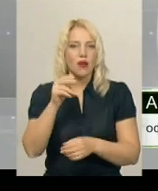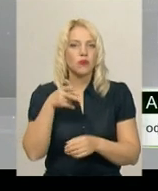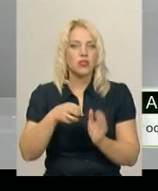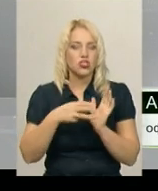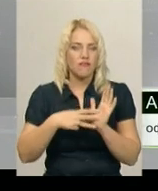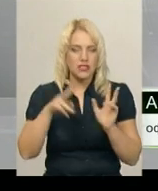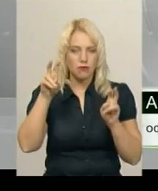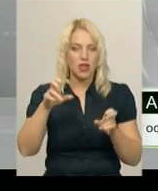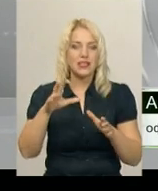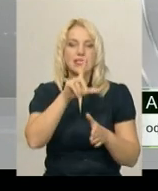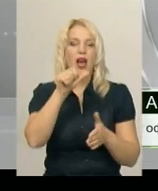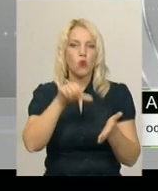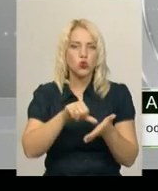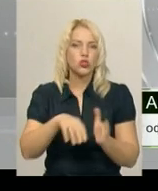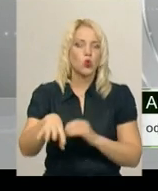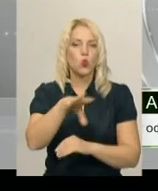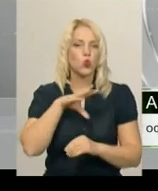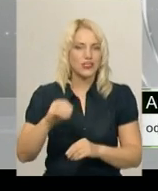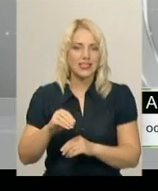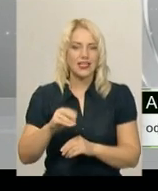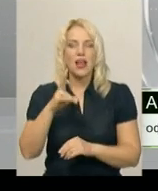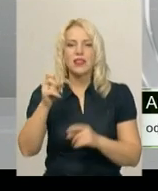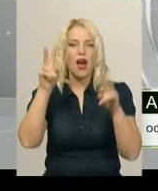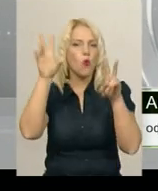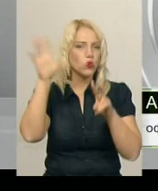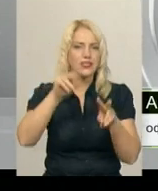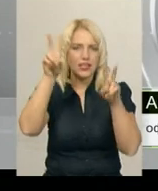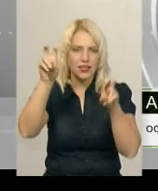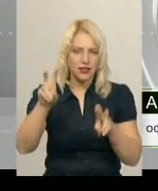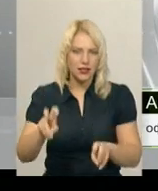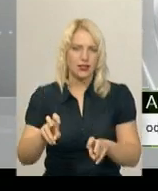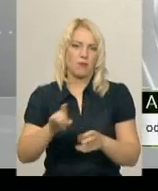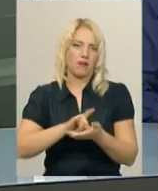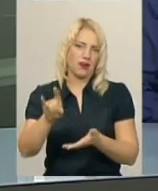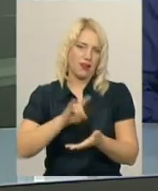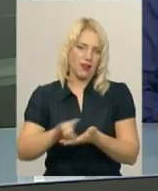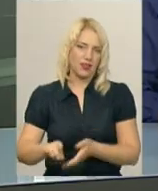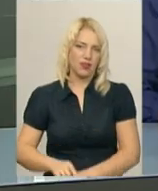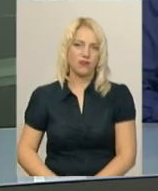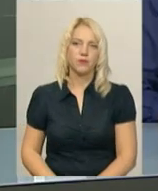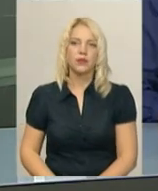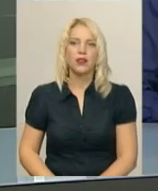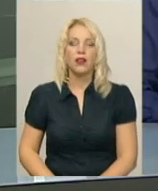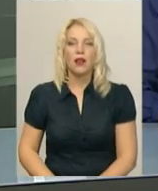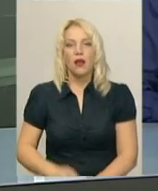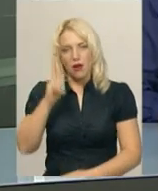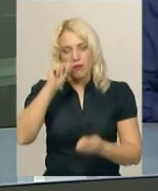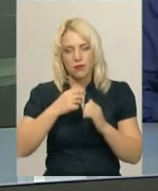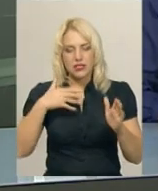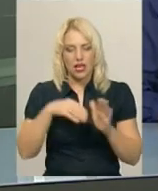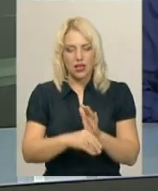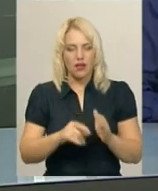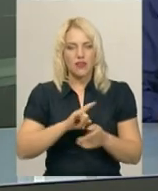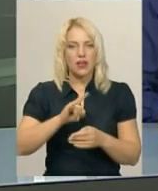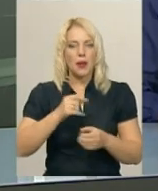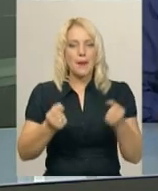усіх, підкреслюю усіх, на усіх типах літаків, в тому числі і Су-27. Пам'ять загиблих пілотів